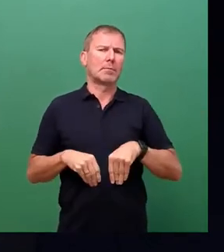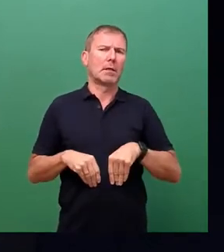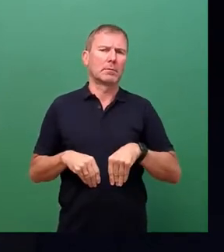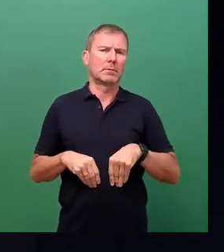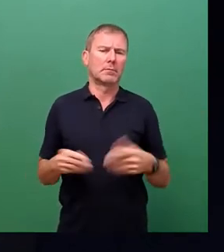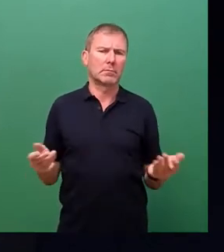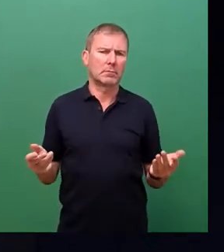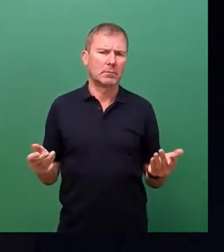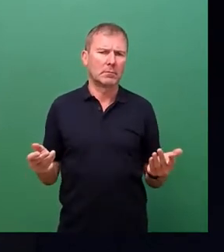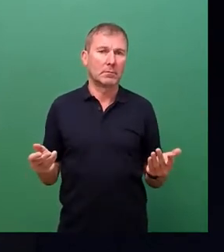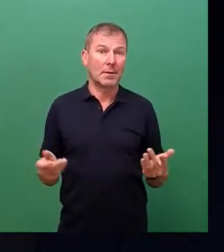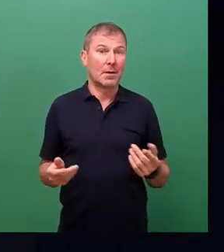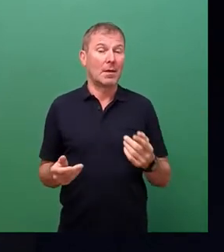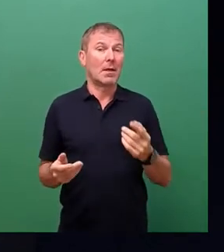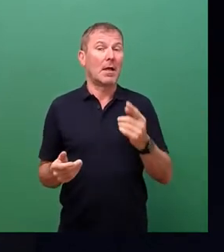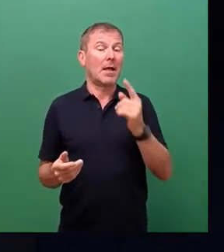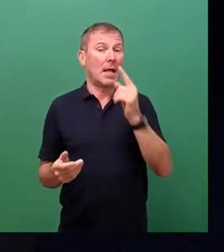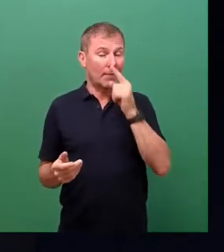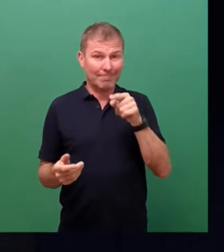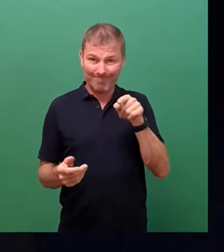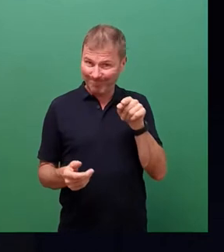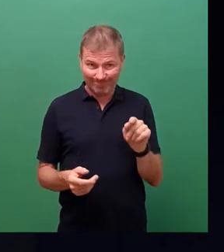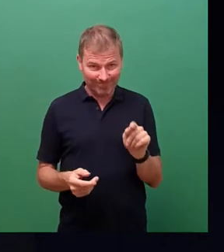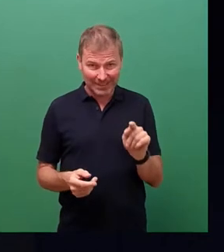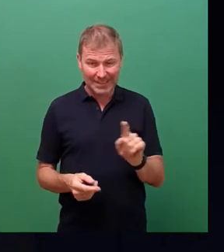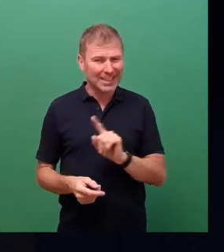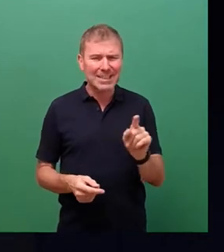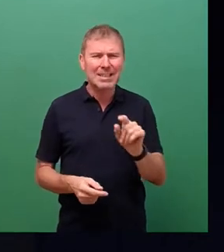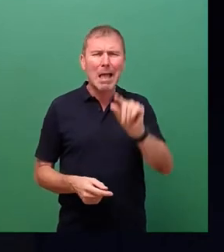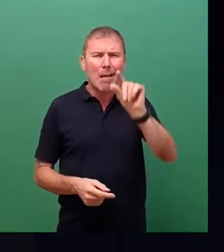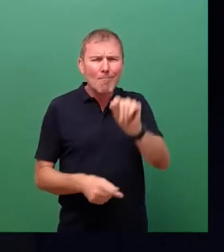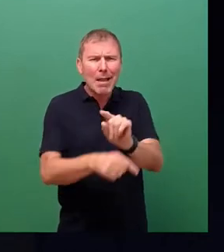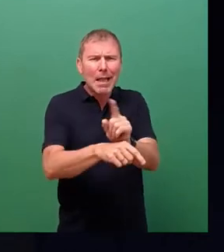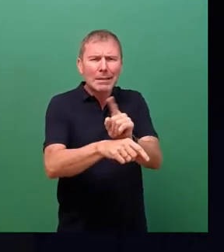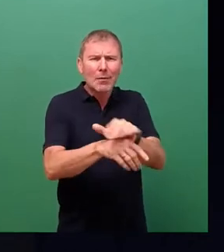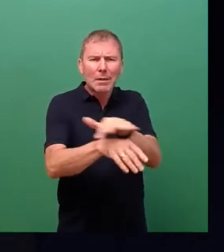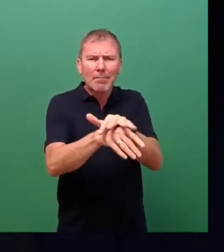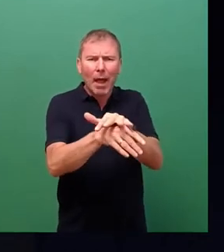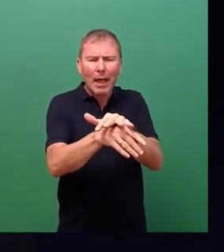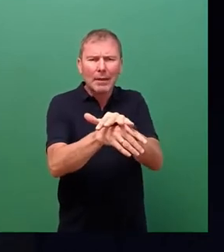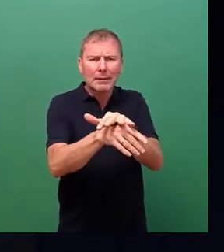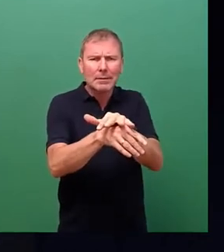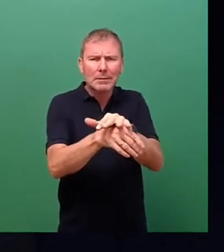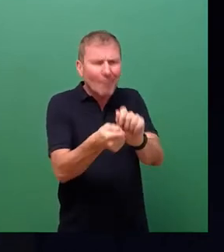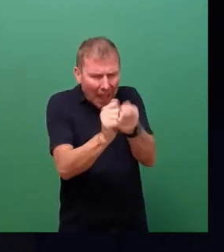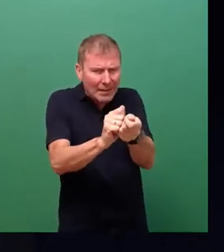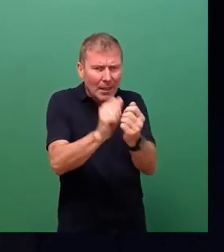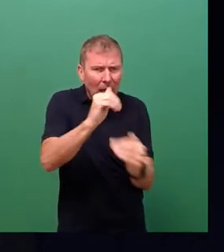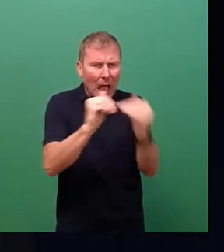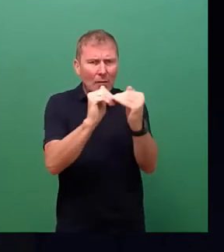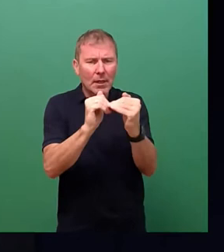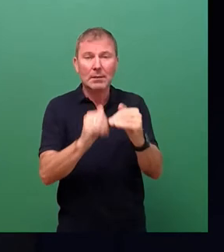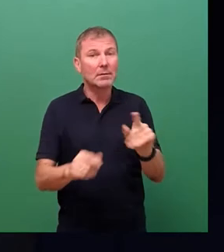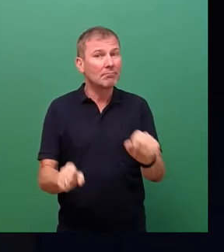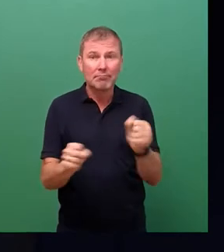wenn man die nicht im Millisekundenbereich schon bekämpft, dann kann es passieren, dass das